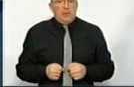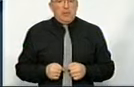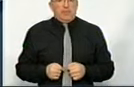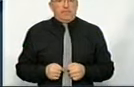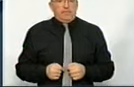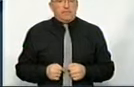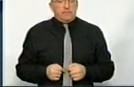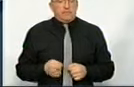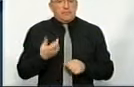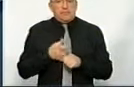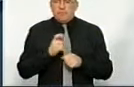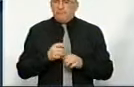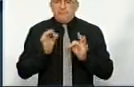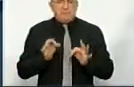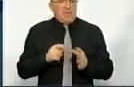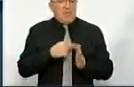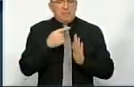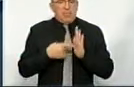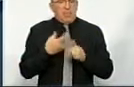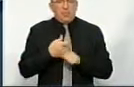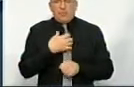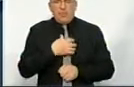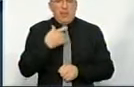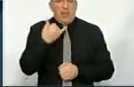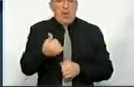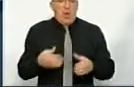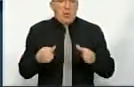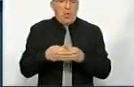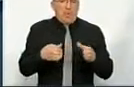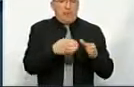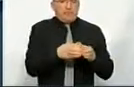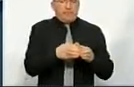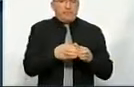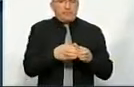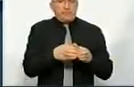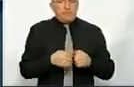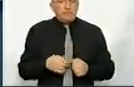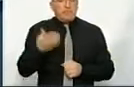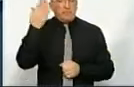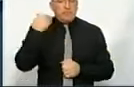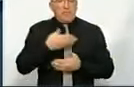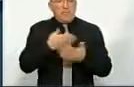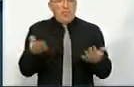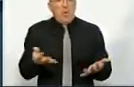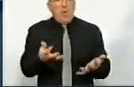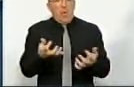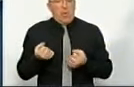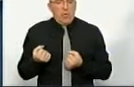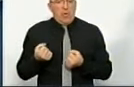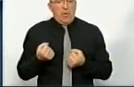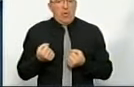Оце у вас дуже слушне запитання, дуже важливе для громад. Дивіться, раніше вони отримували